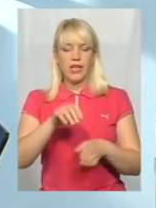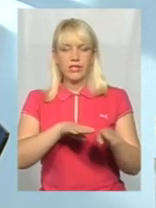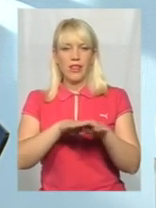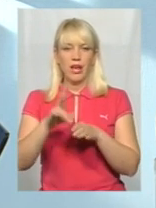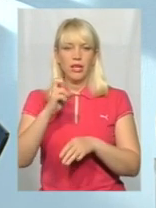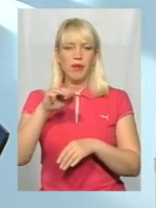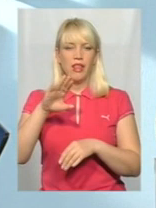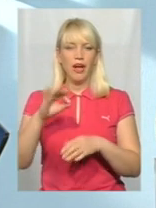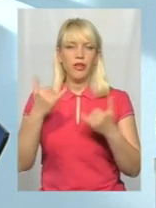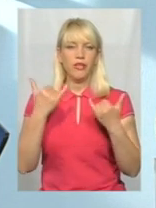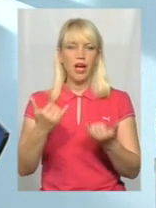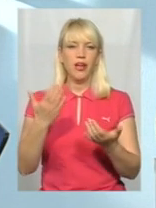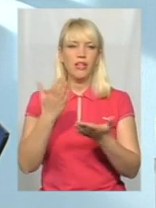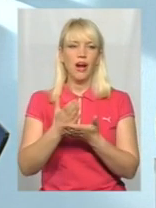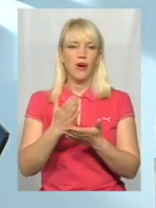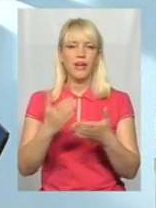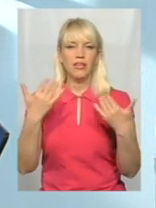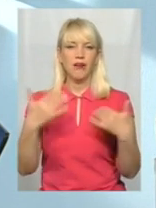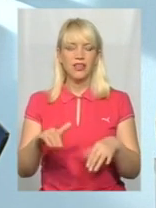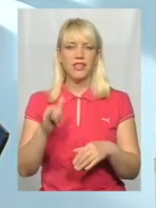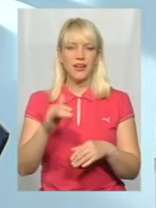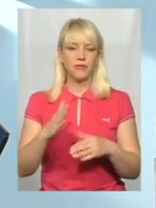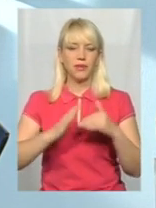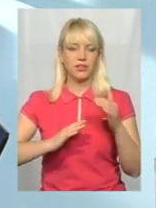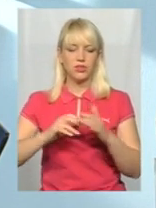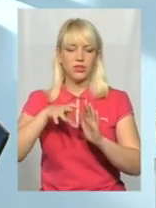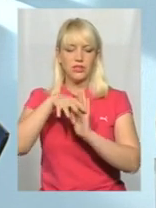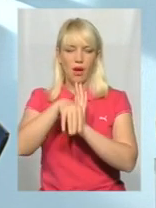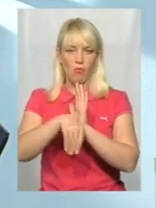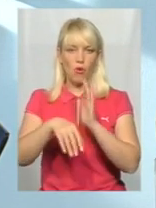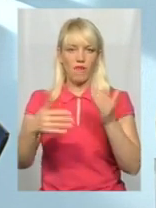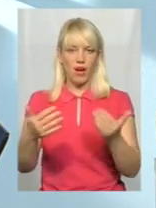знаходиться вже, можна сказати, практично запроваджено.